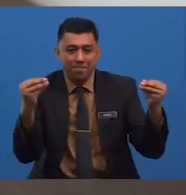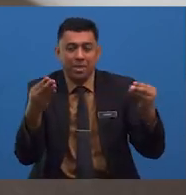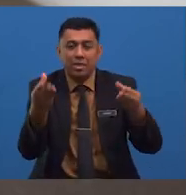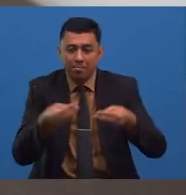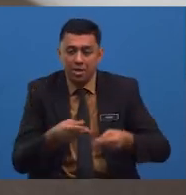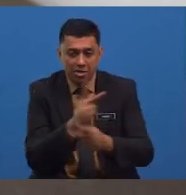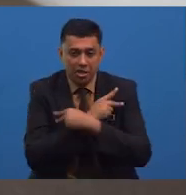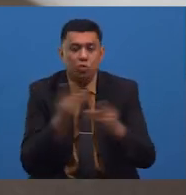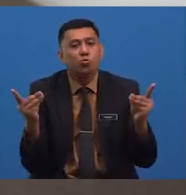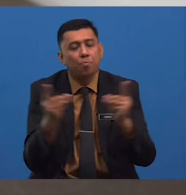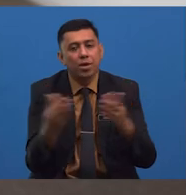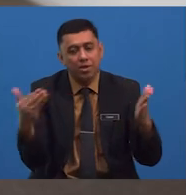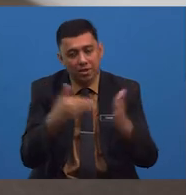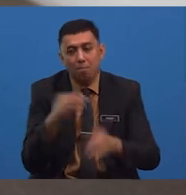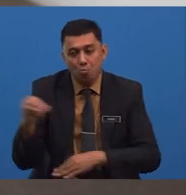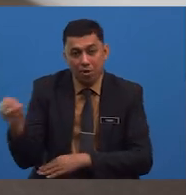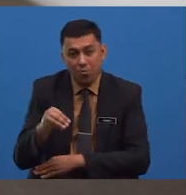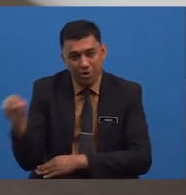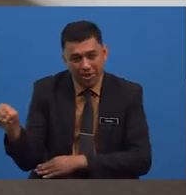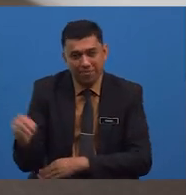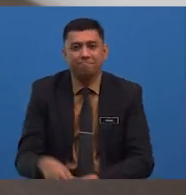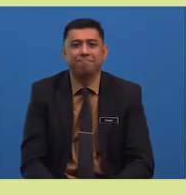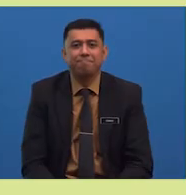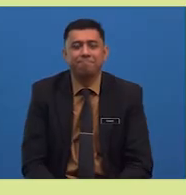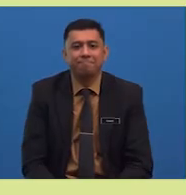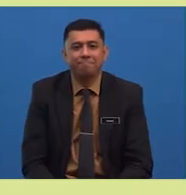jumpa lagi murid-murid